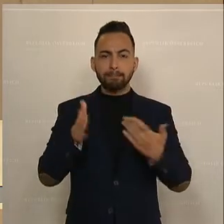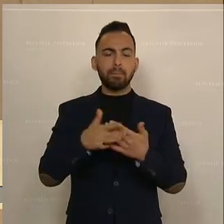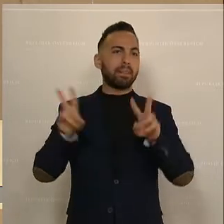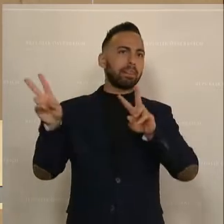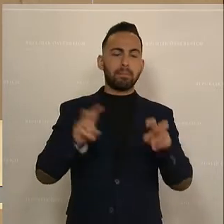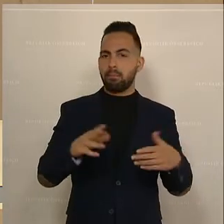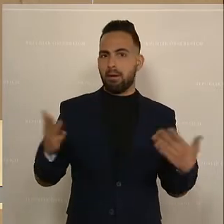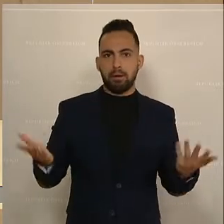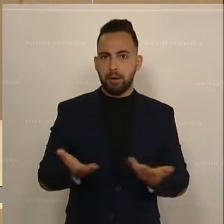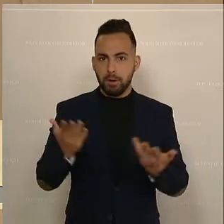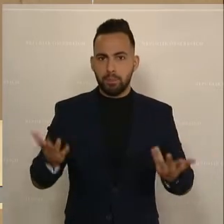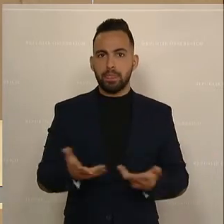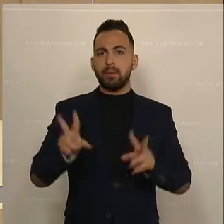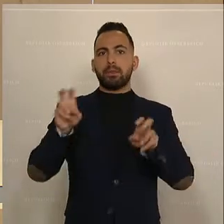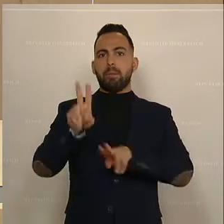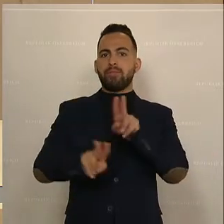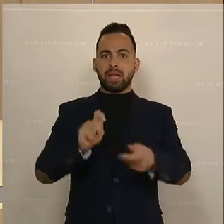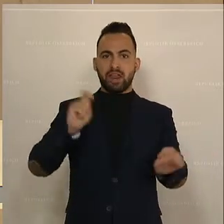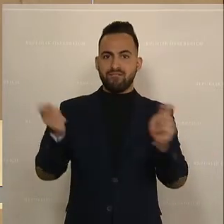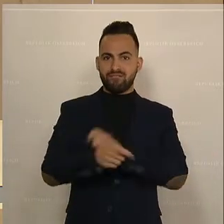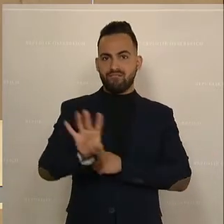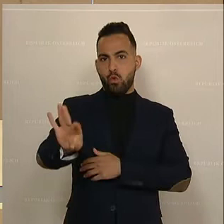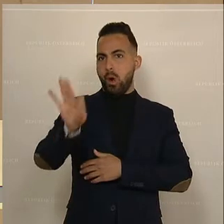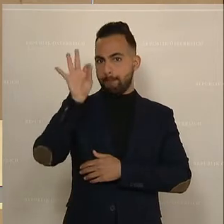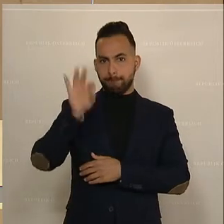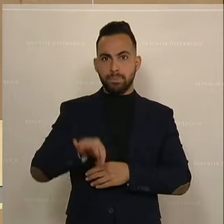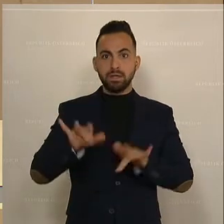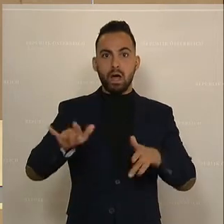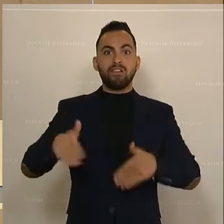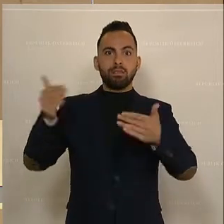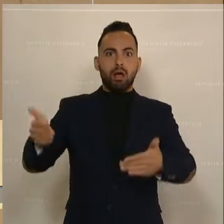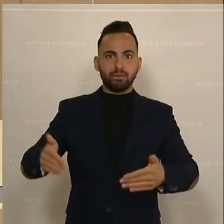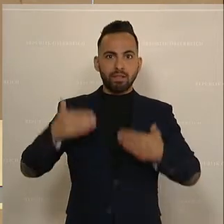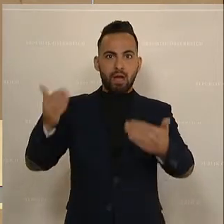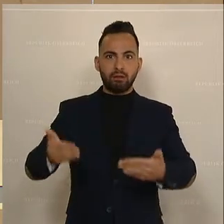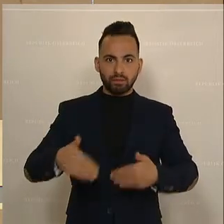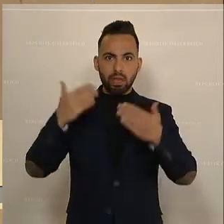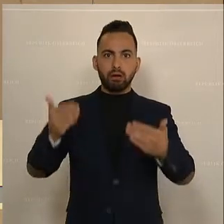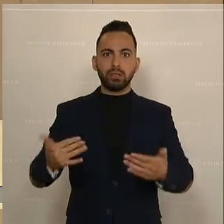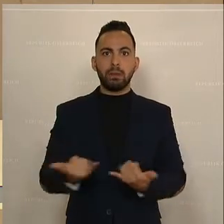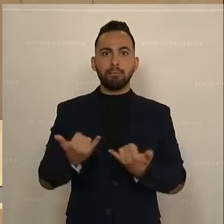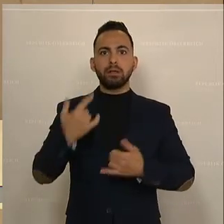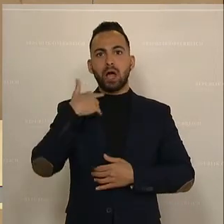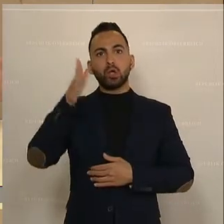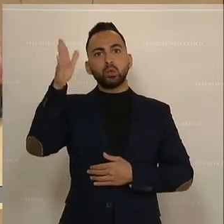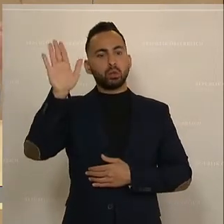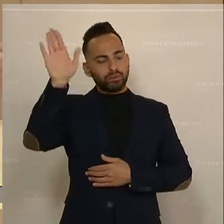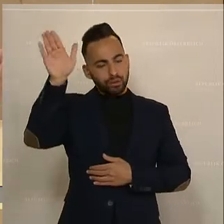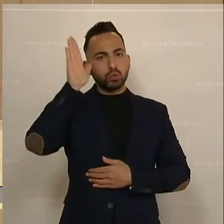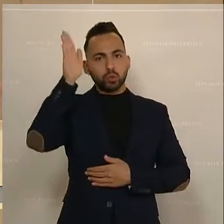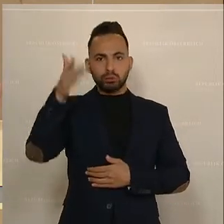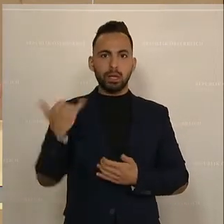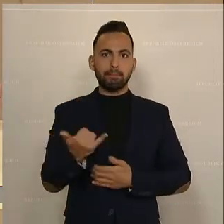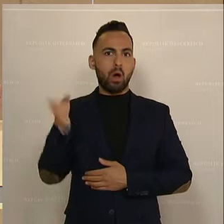Beispiel wenn wir das Thema Pflegereform hernehmen, wird vertagt. Und es wird immer in die Zukunft geschoben. Was